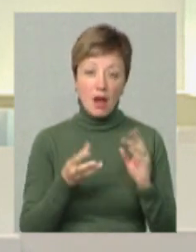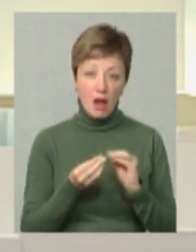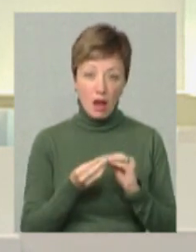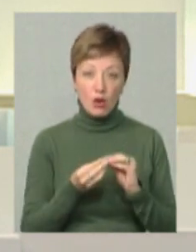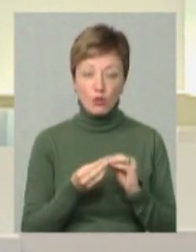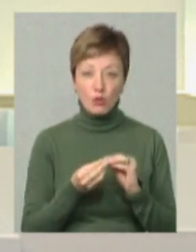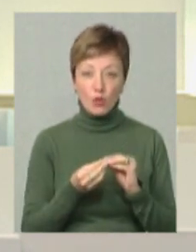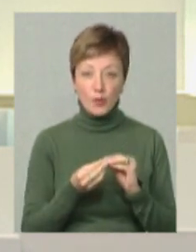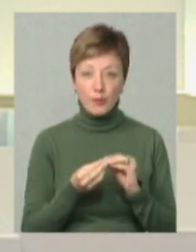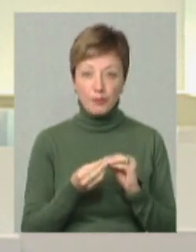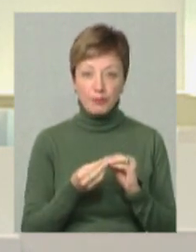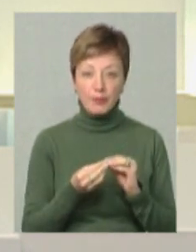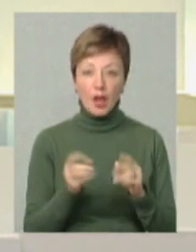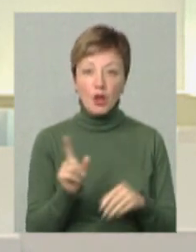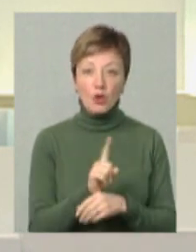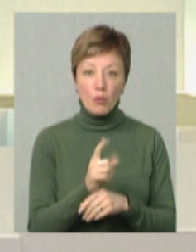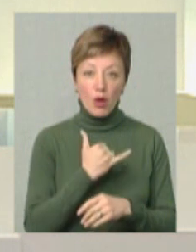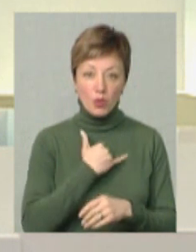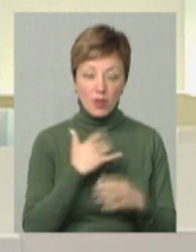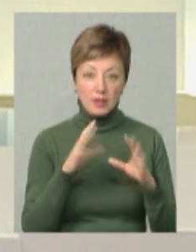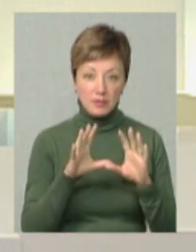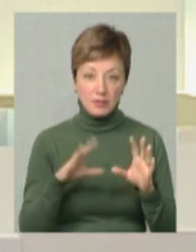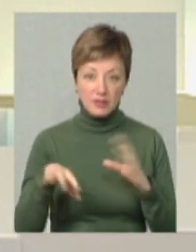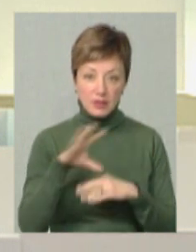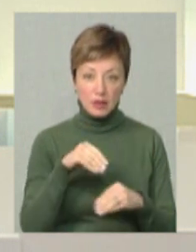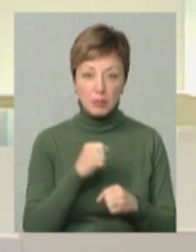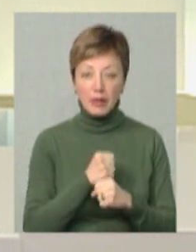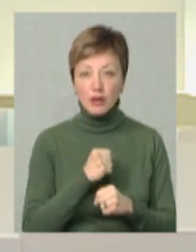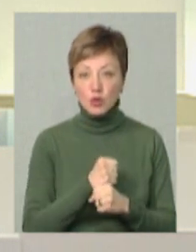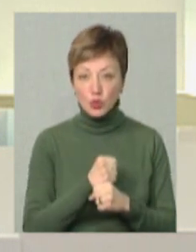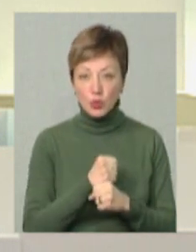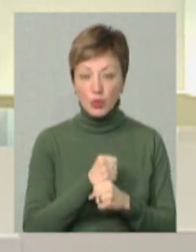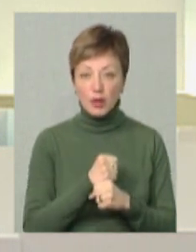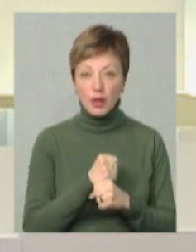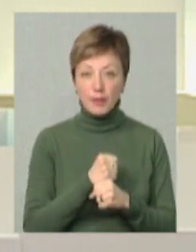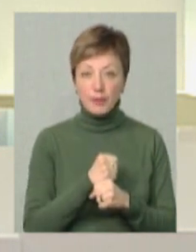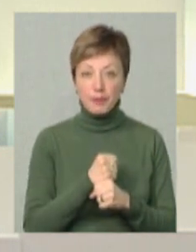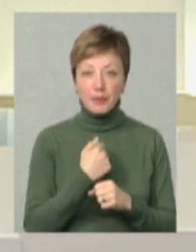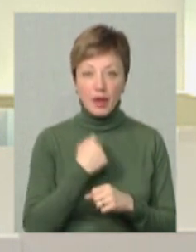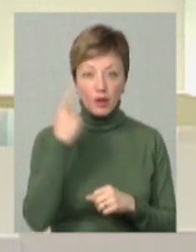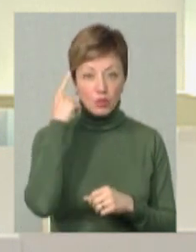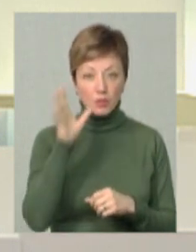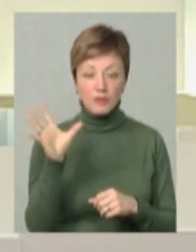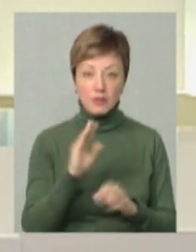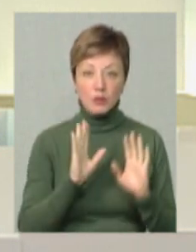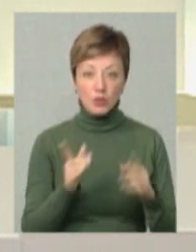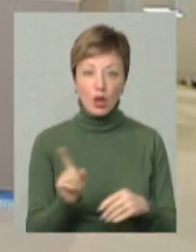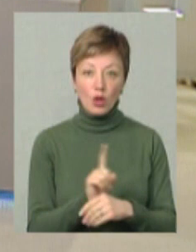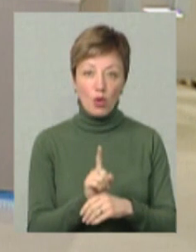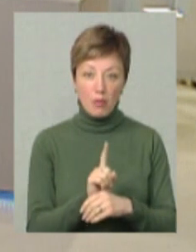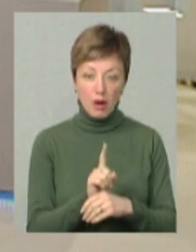нормально в нас все працює. Тобто, я думаю, що все буде нормально.